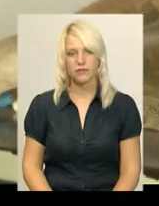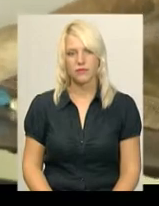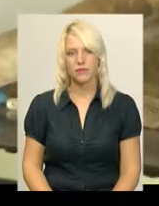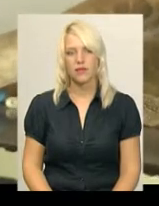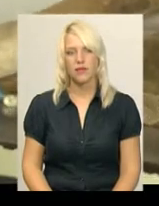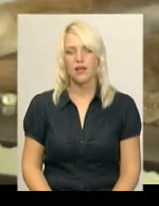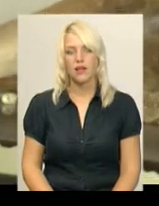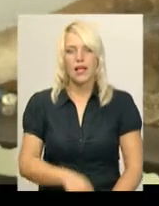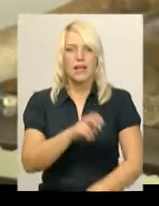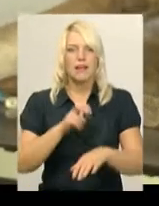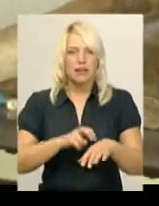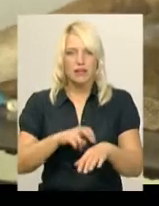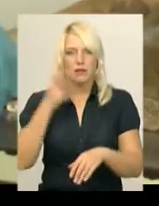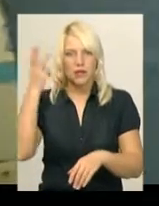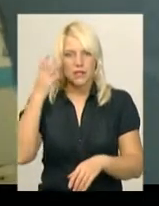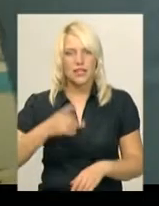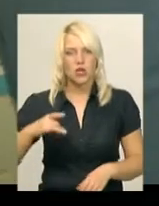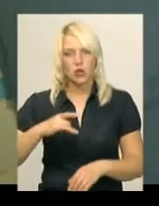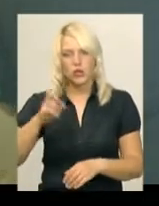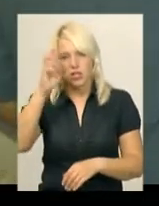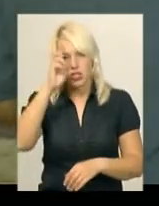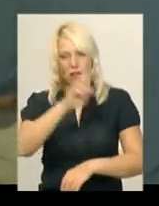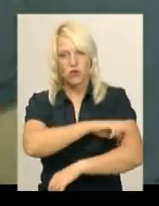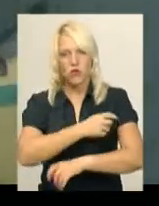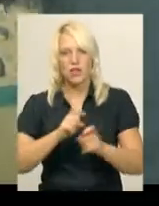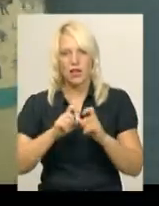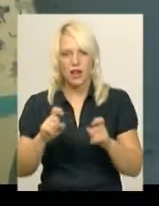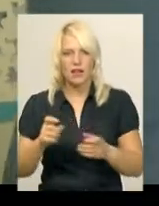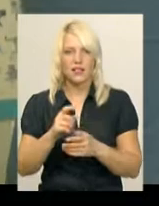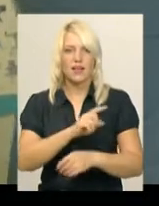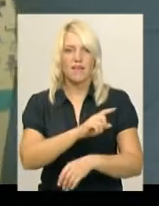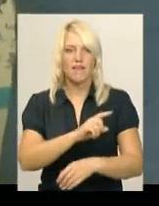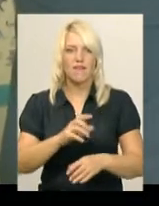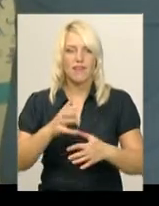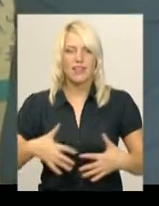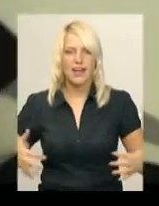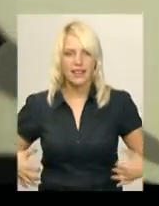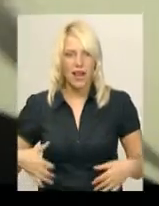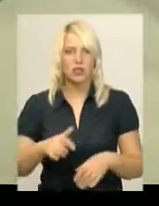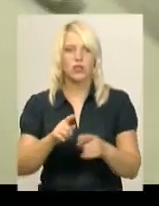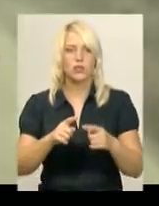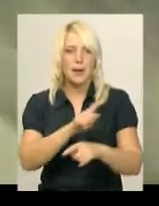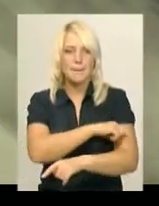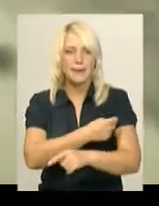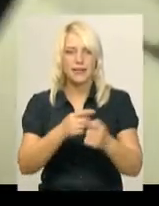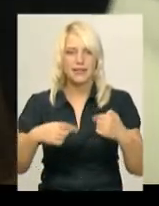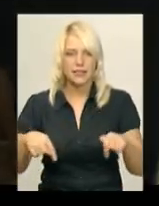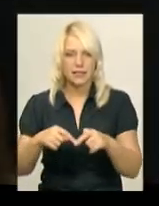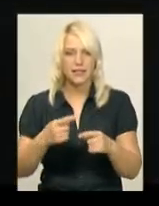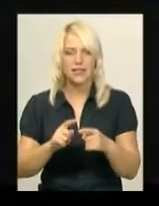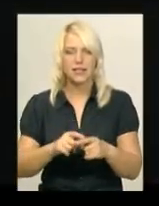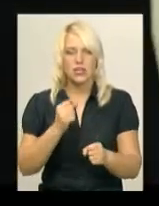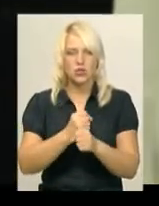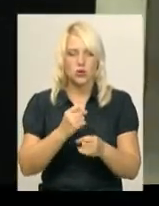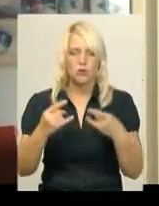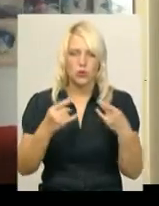Лікарі Хмельницької районної державної лікарні ветеринарної медицини нині оглянули тварину. Ознайомилися з рентгенівськими знімками, результатами УЗІ